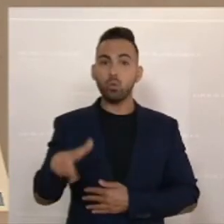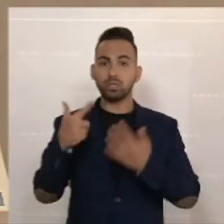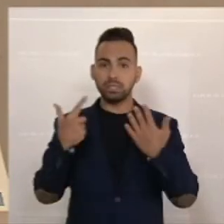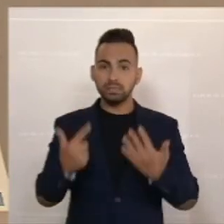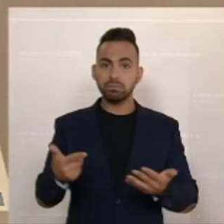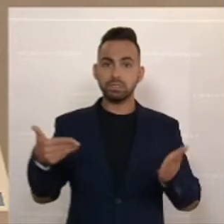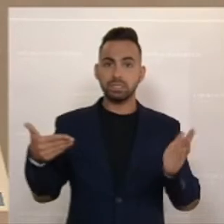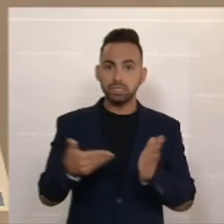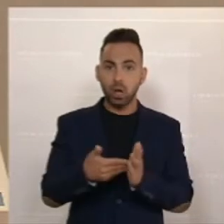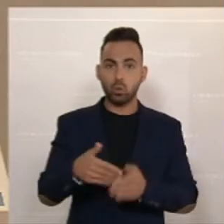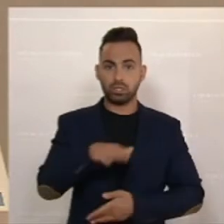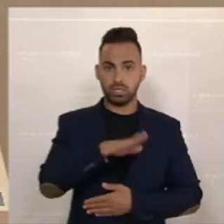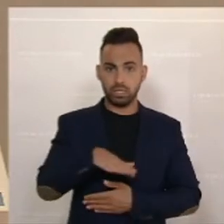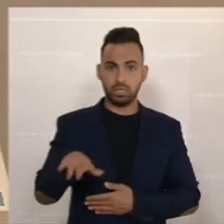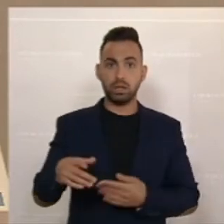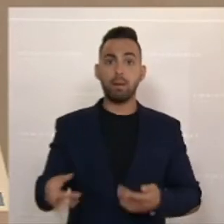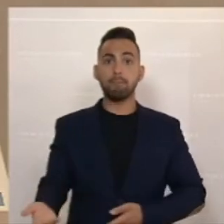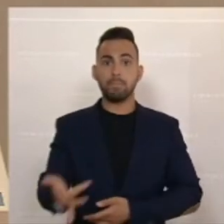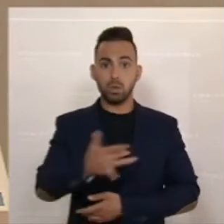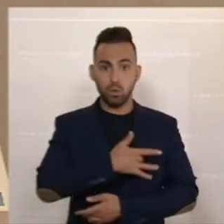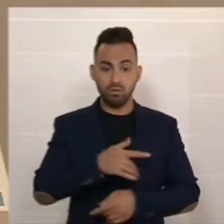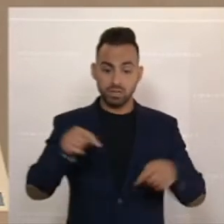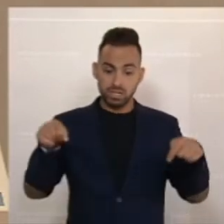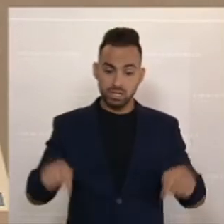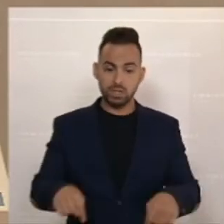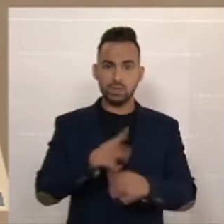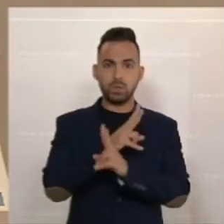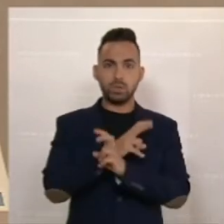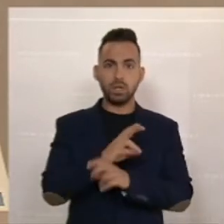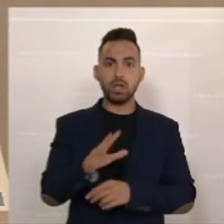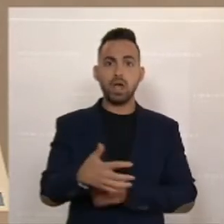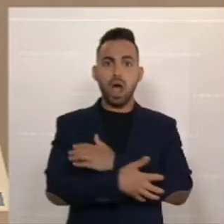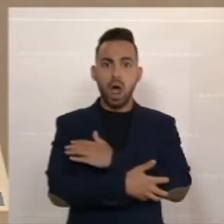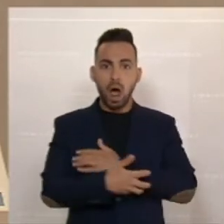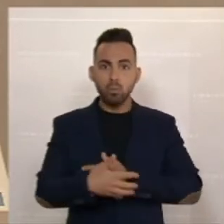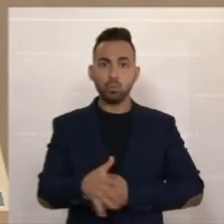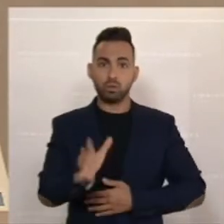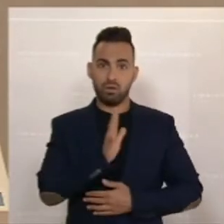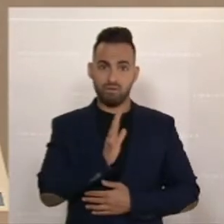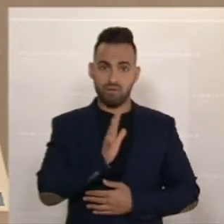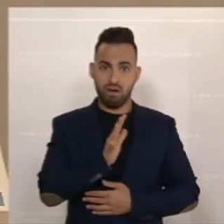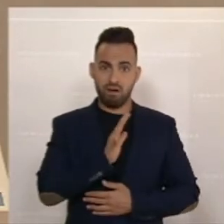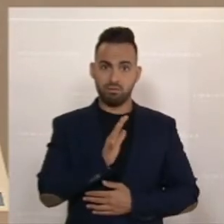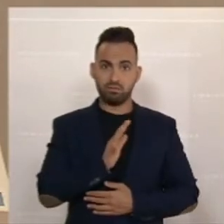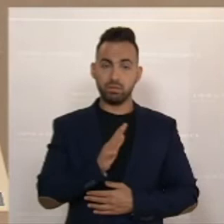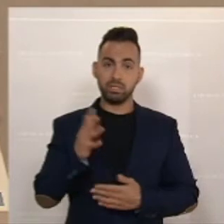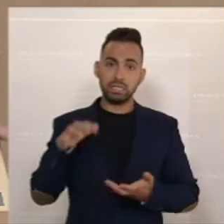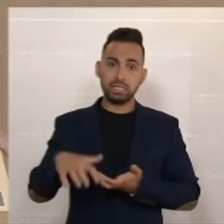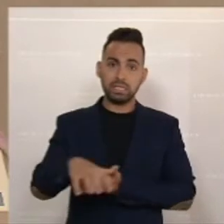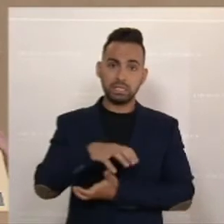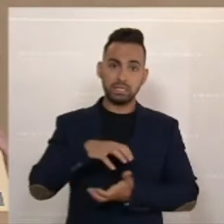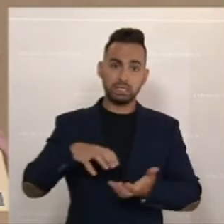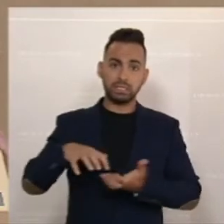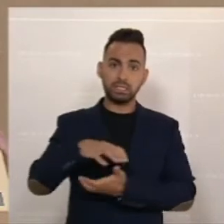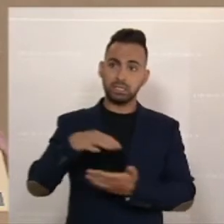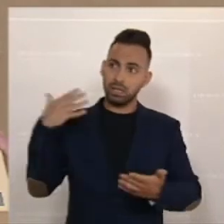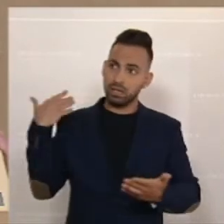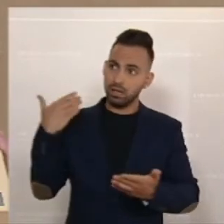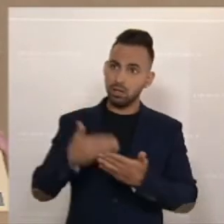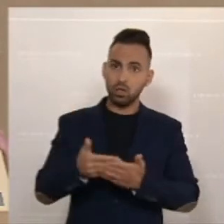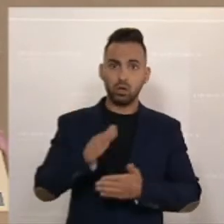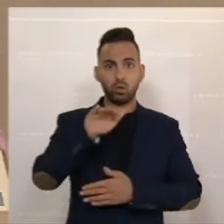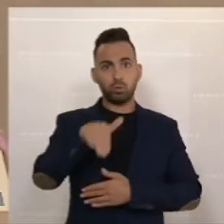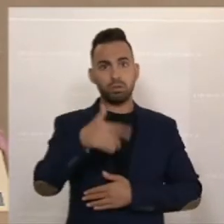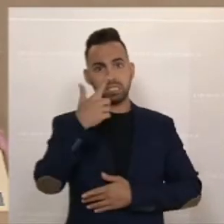.000 Kindern in Österreich, die armutsgefährdet sind. Und all die Krisen, die wir seit zwei Jahren, seit über zwei